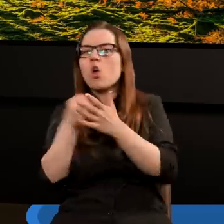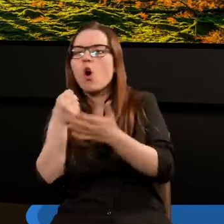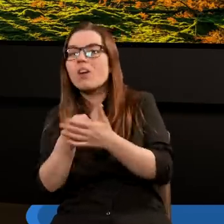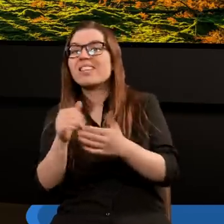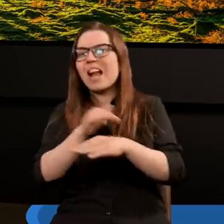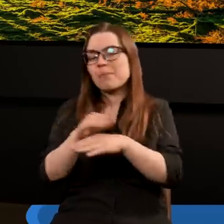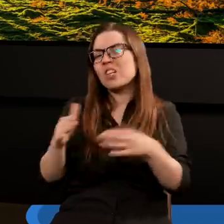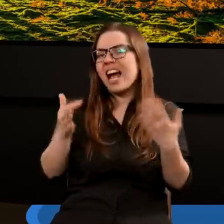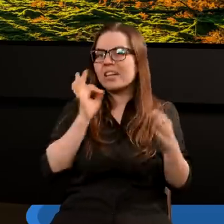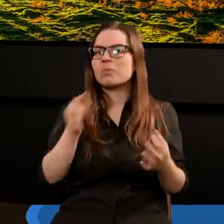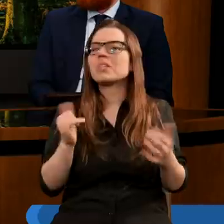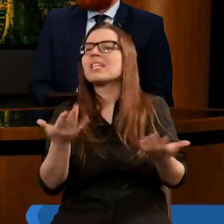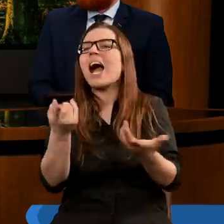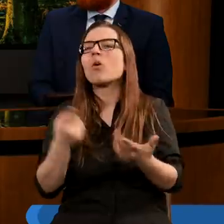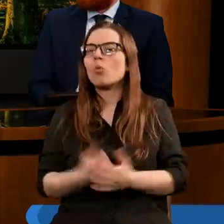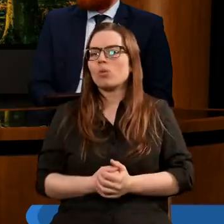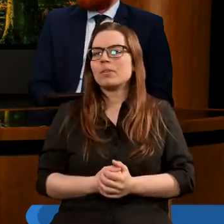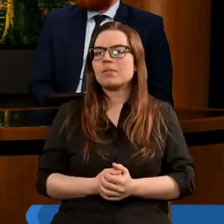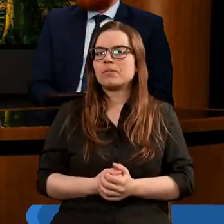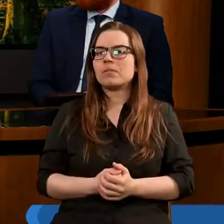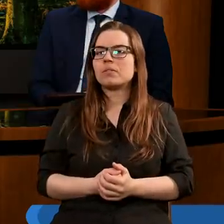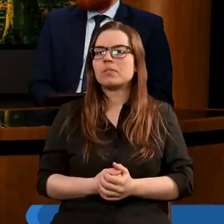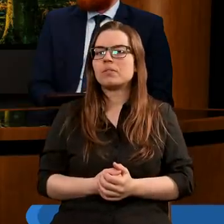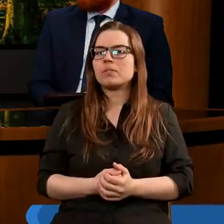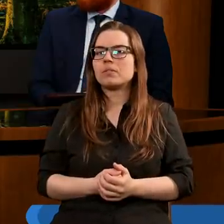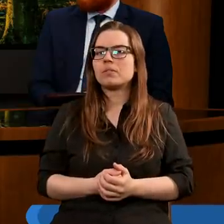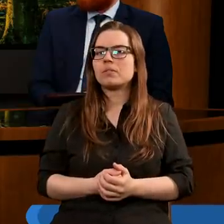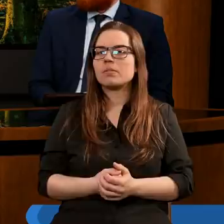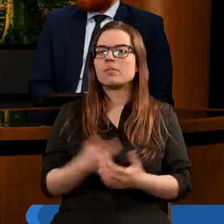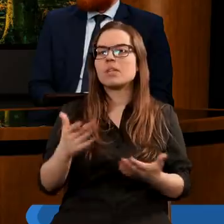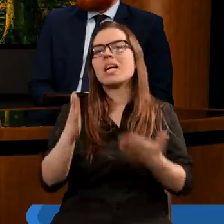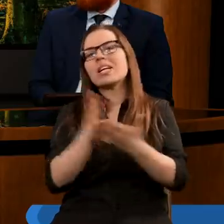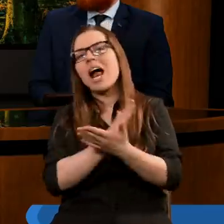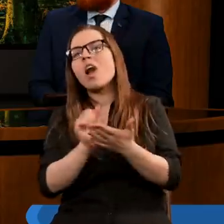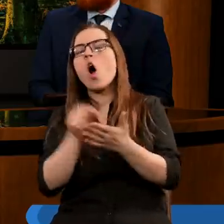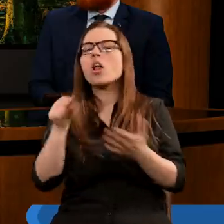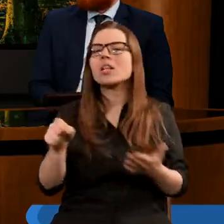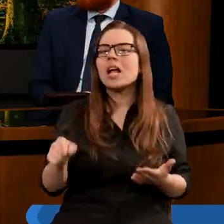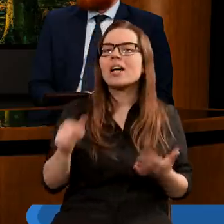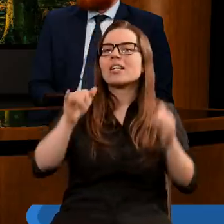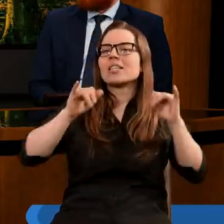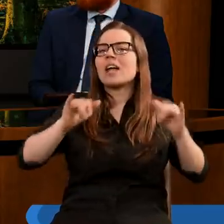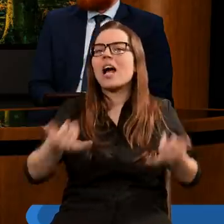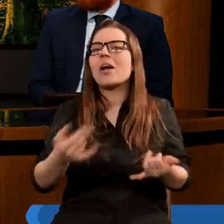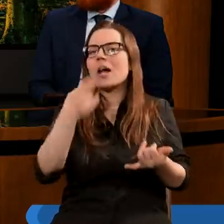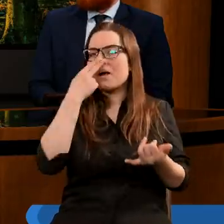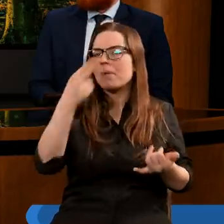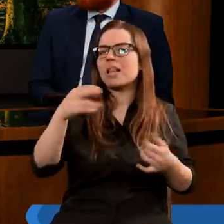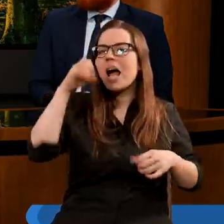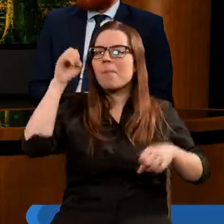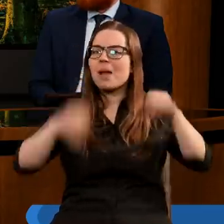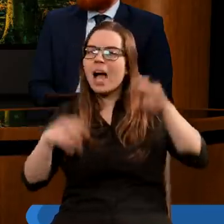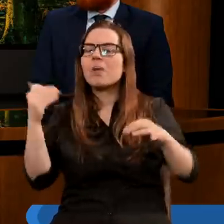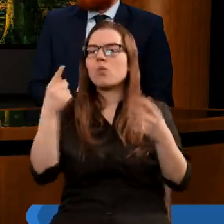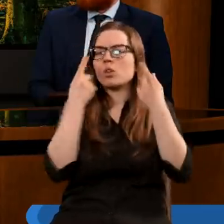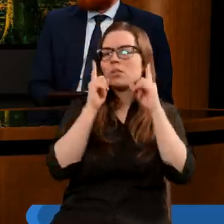przyjaznymi. Jarku. Znaczy, w zależności od tego, jak patrzymy na plagę, możemy